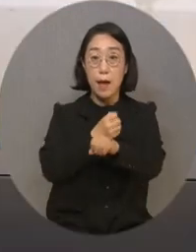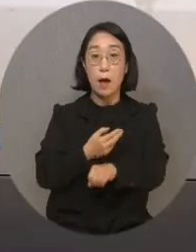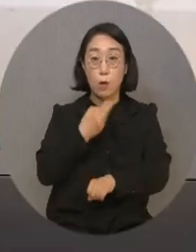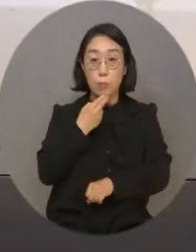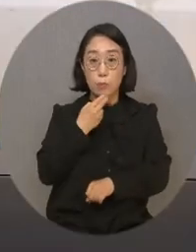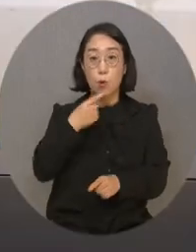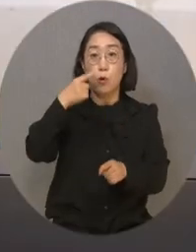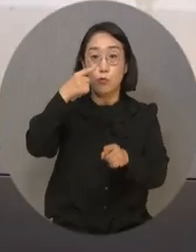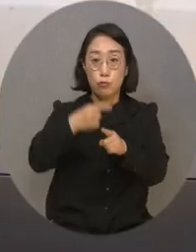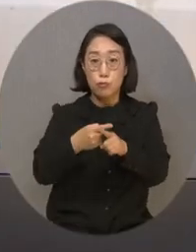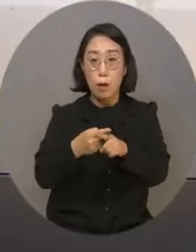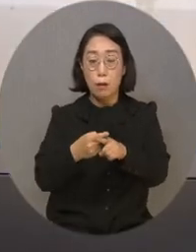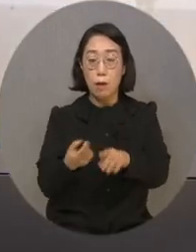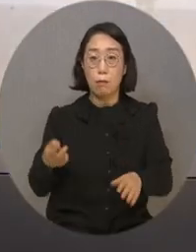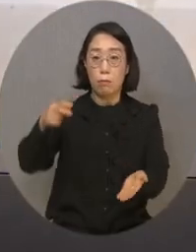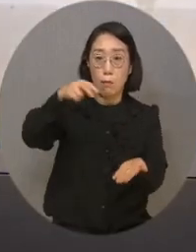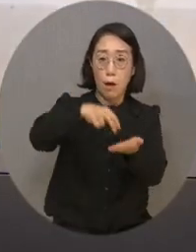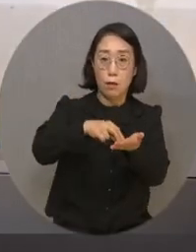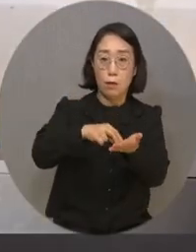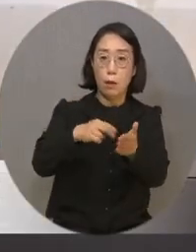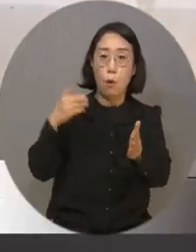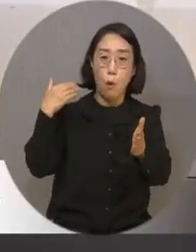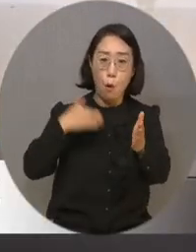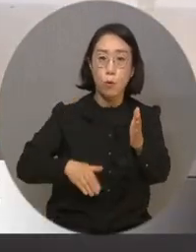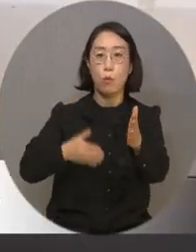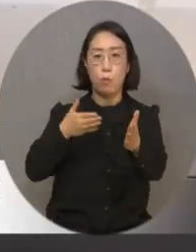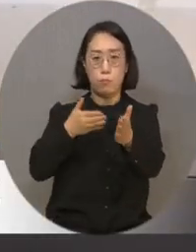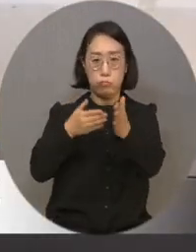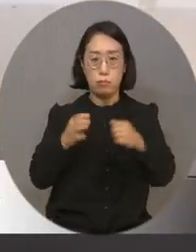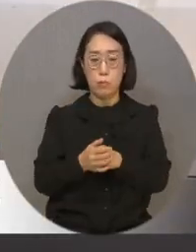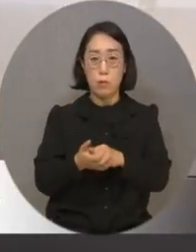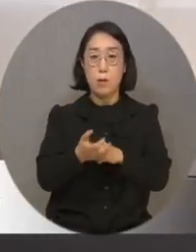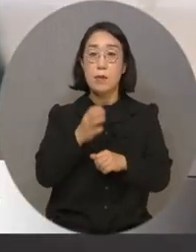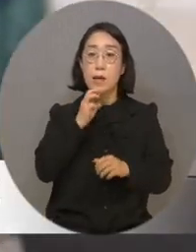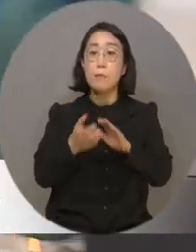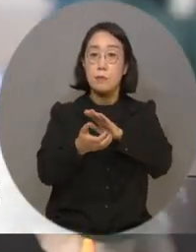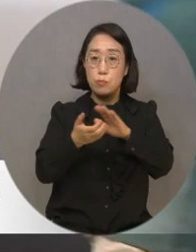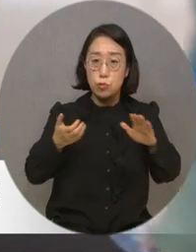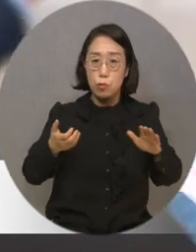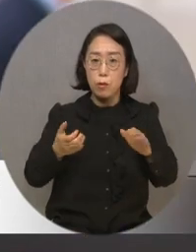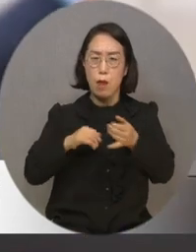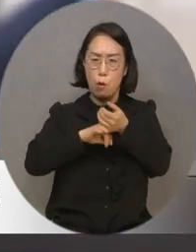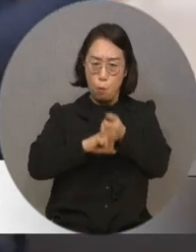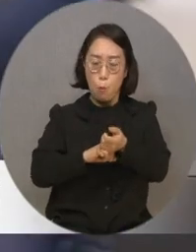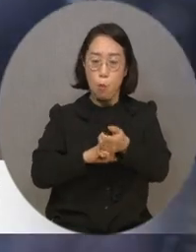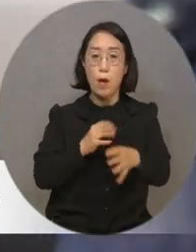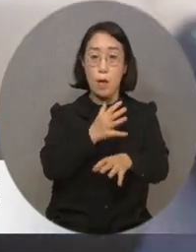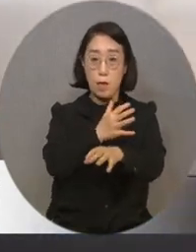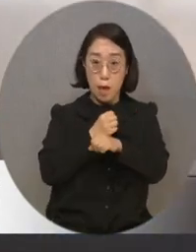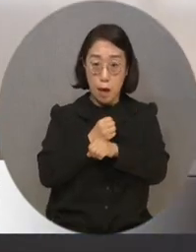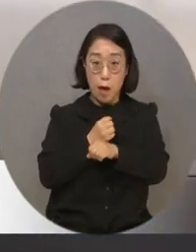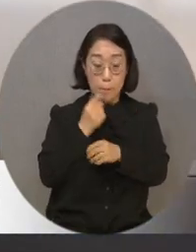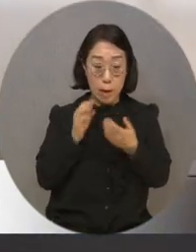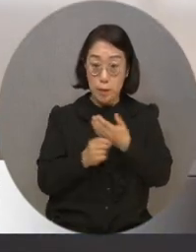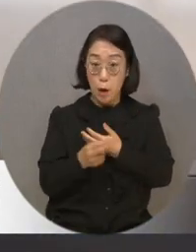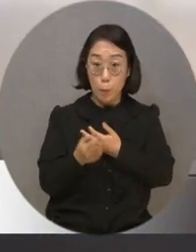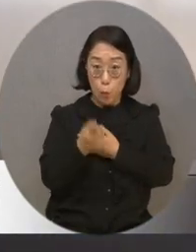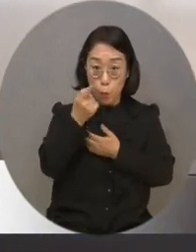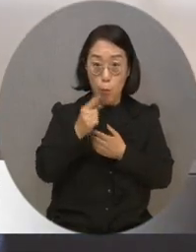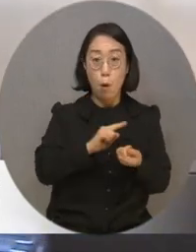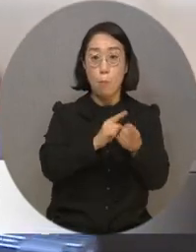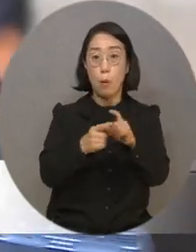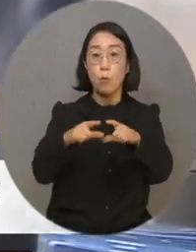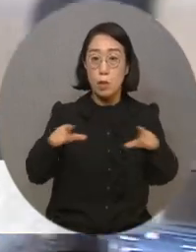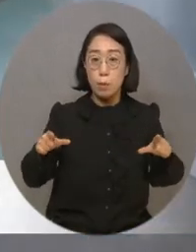이상 자리 확보가 어렵습니다. 출발역 기준 출발 30분 전까지 수동 휠체어 석이 비어 있다면 일반